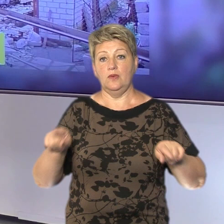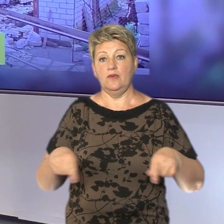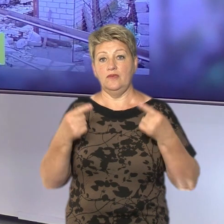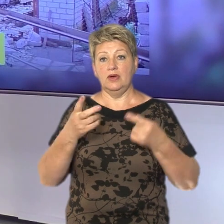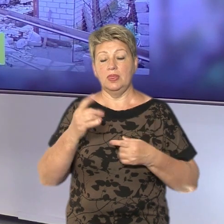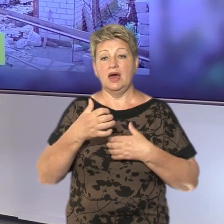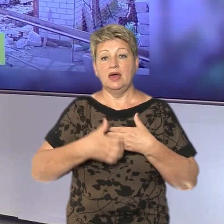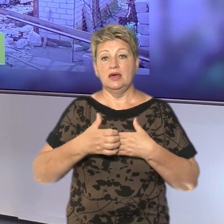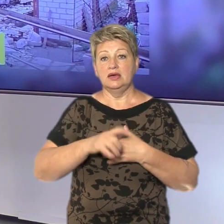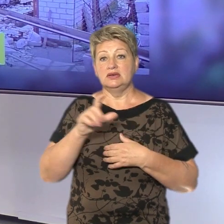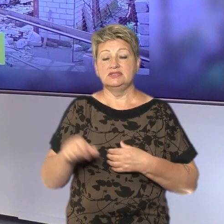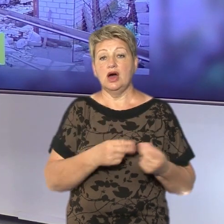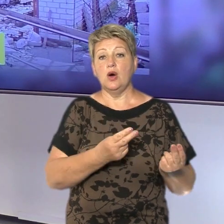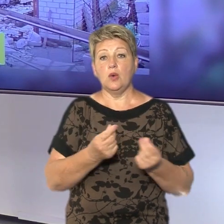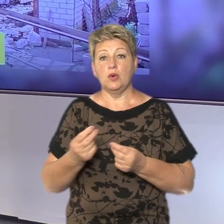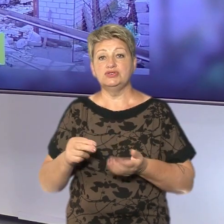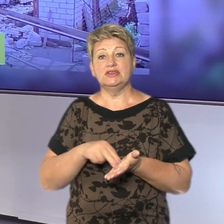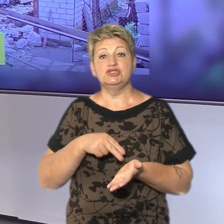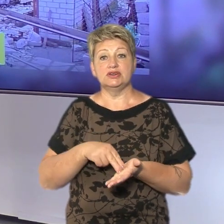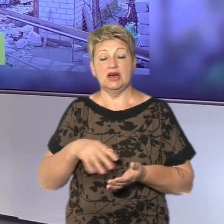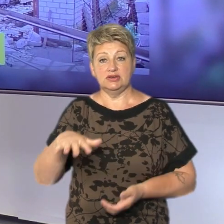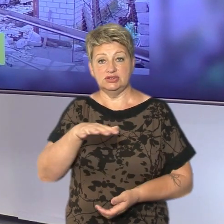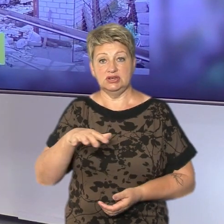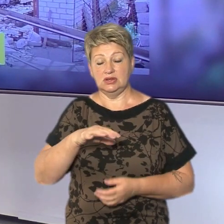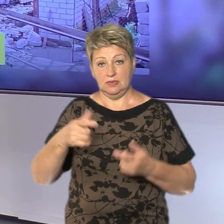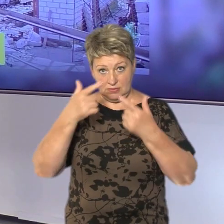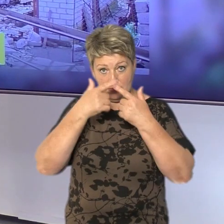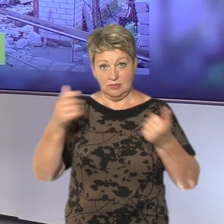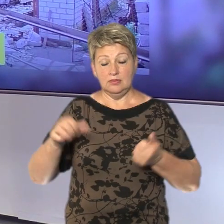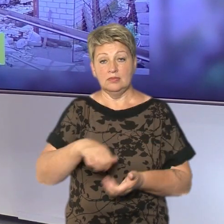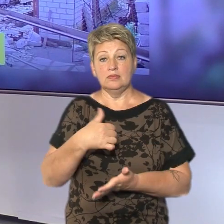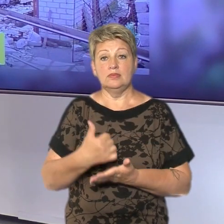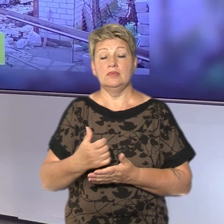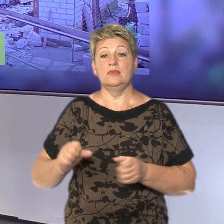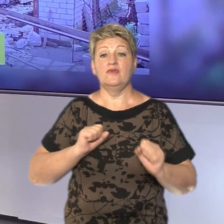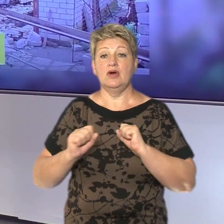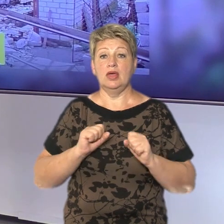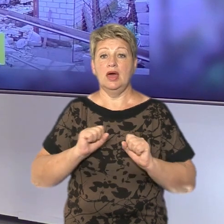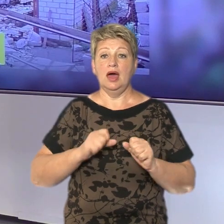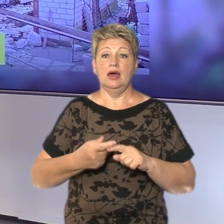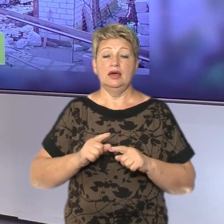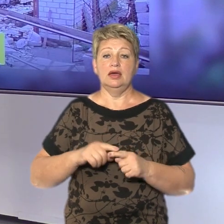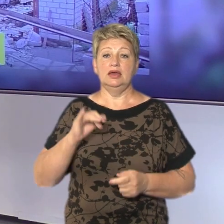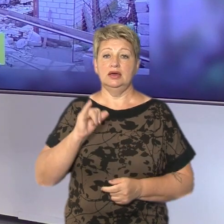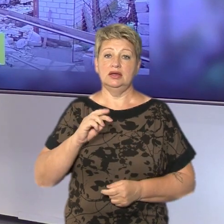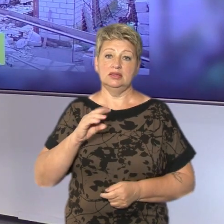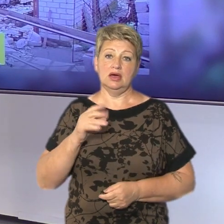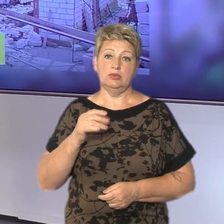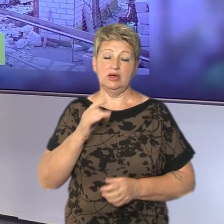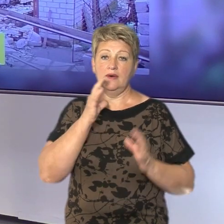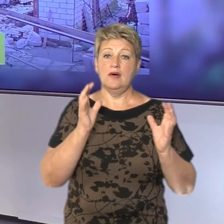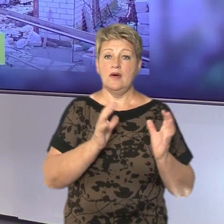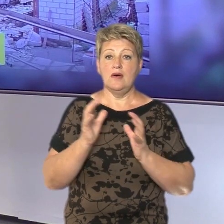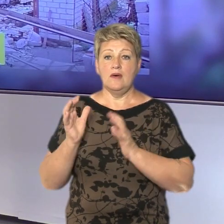за кошти Черкащини. Про це під час брифінгу повідомив голова обласної військової адміністрації Ігор Таборець. Черкащина опікуватиметься трьома